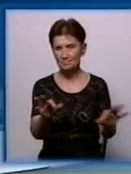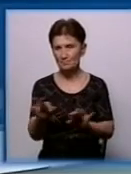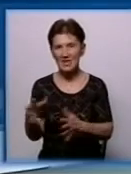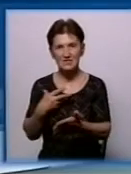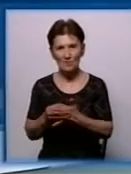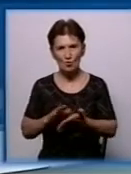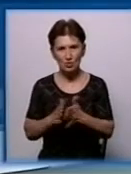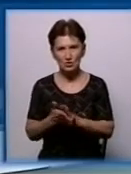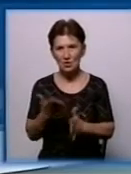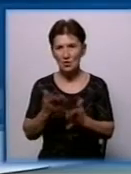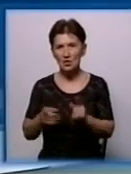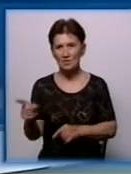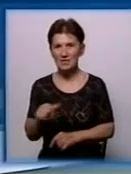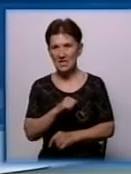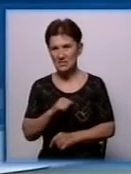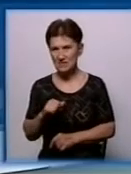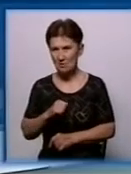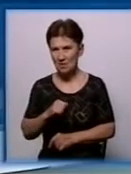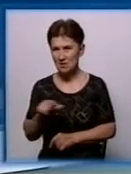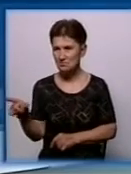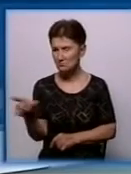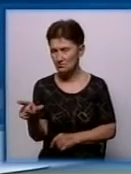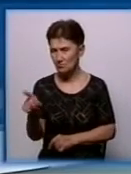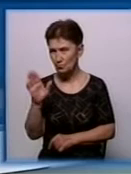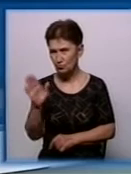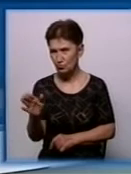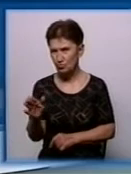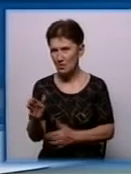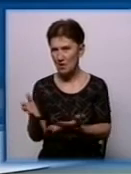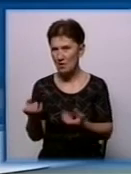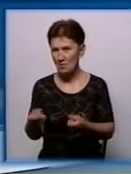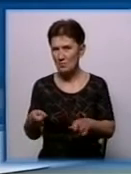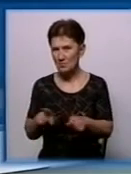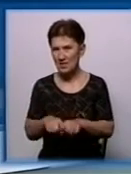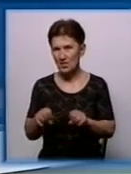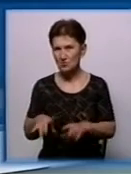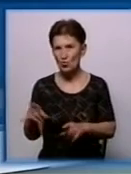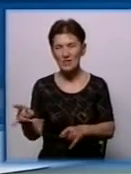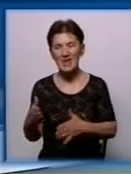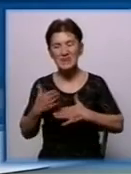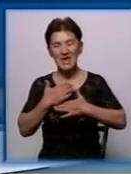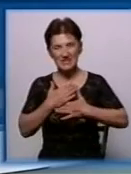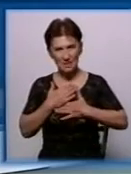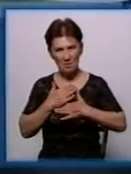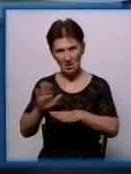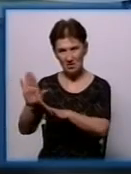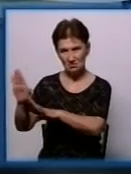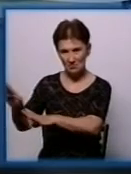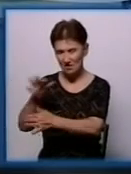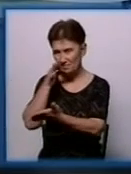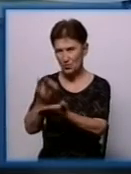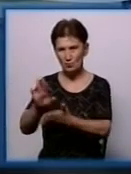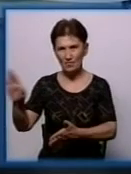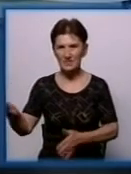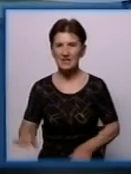навіть там вони десь самостійно з недоліками будуть приймати такі рішення, то вони беруть на себе відповідальність велику. Добре,